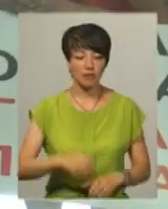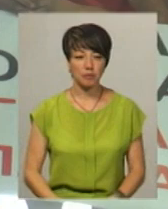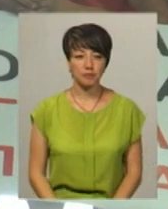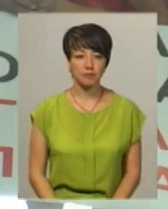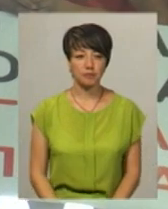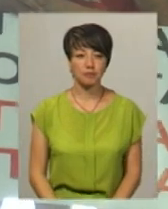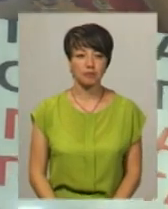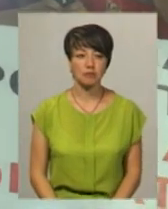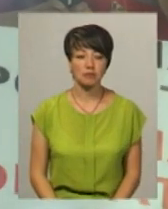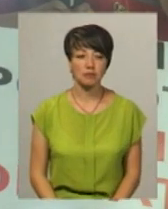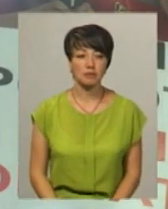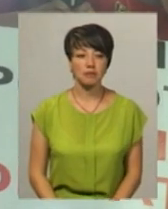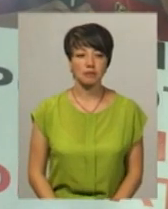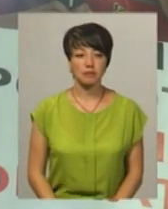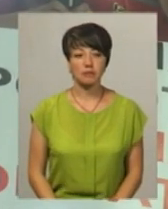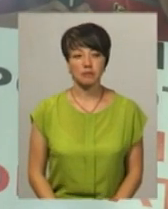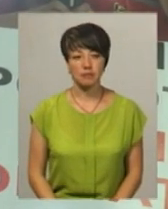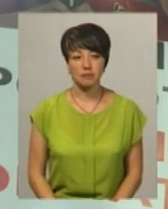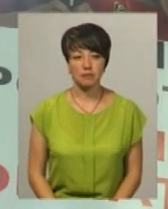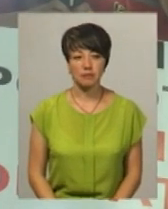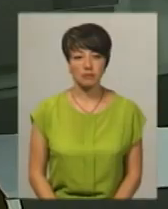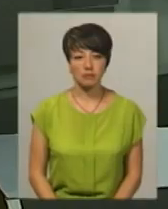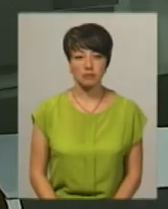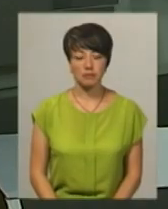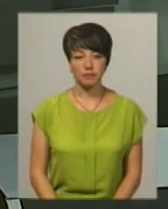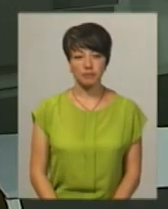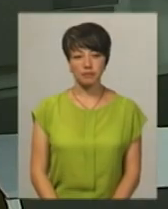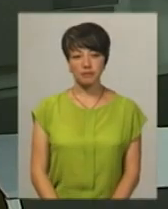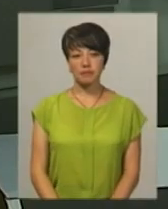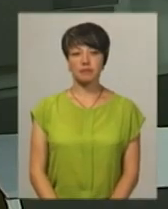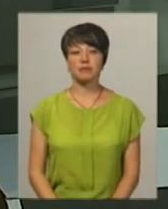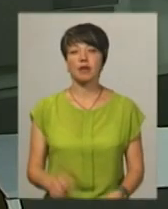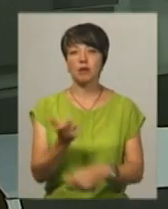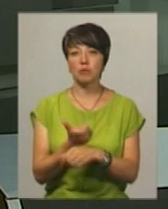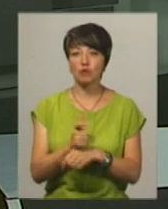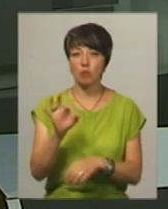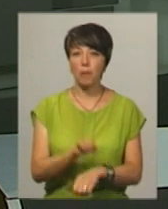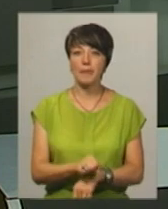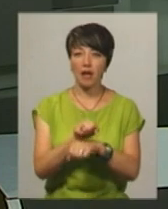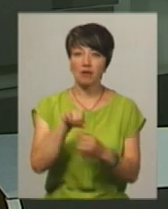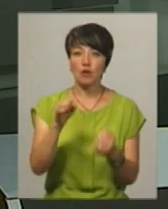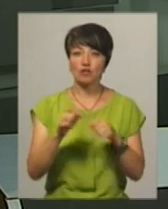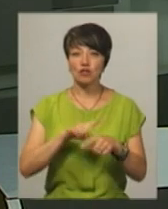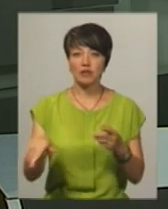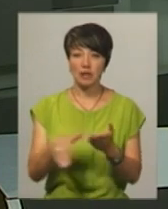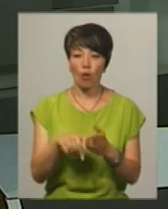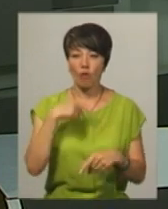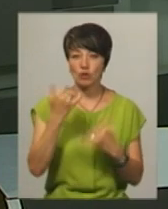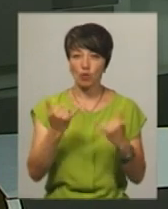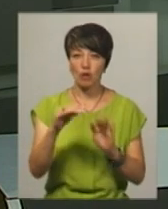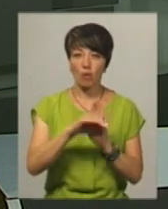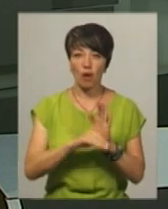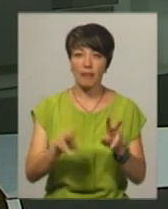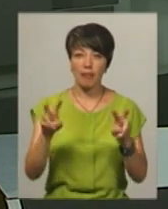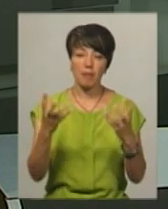Катерина Шевчук, Віктор Кривий, Новини, Поділяцентр. Більше про пікет водіїв швидких говоритимуть сьогодні у програмі